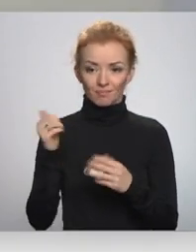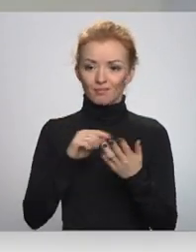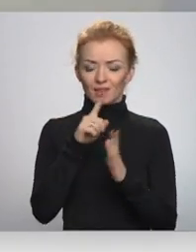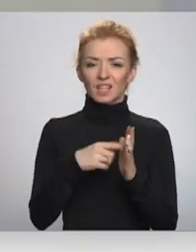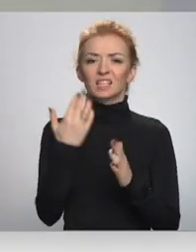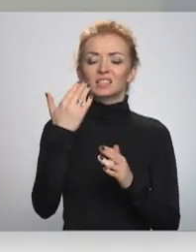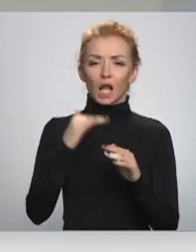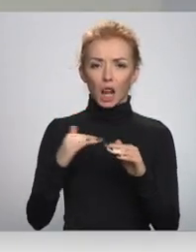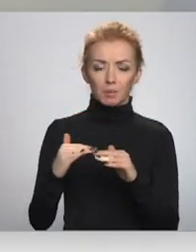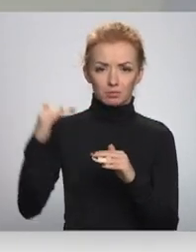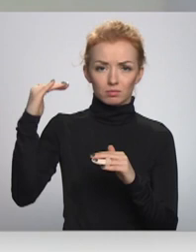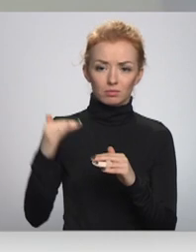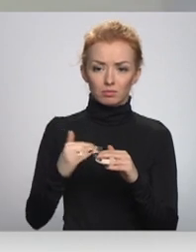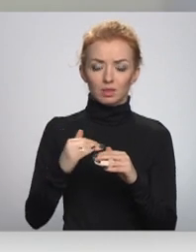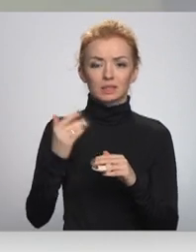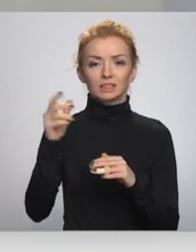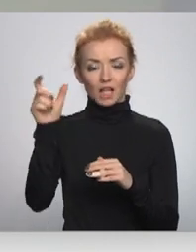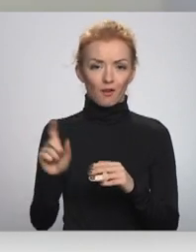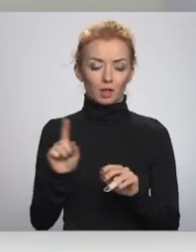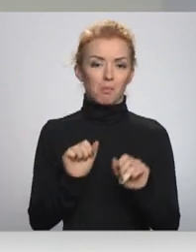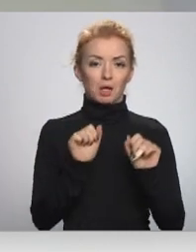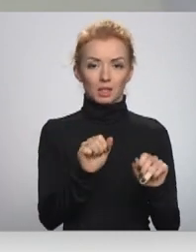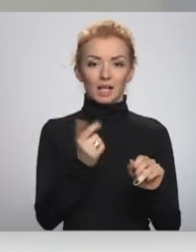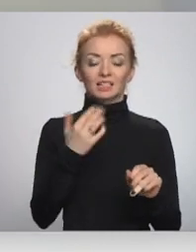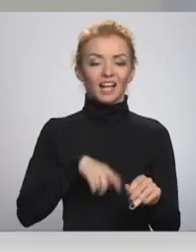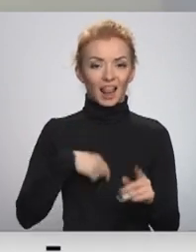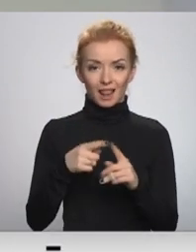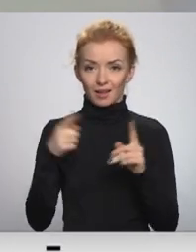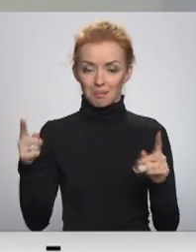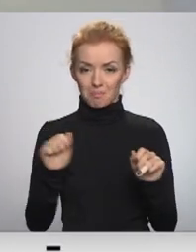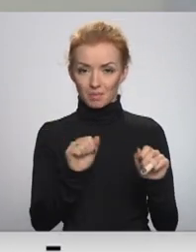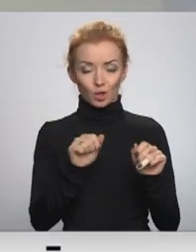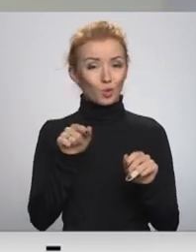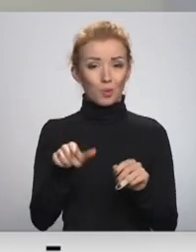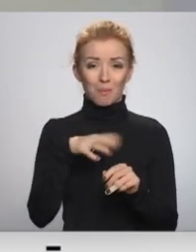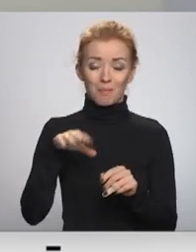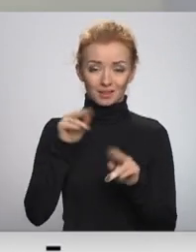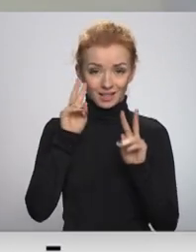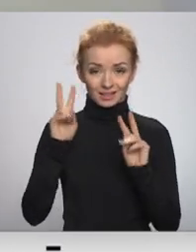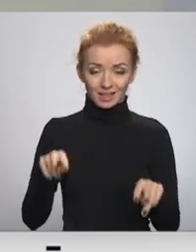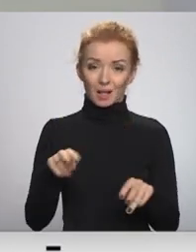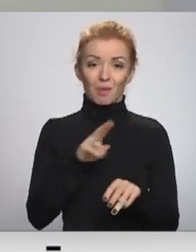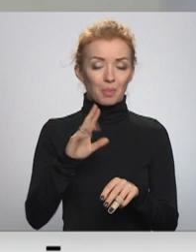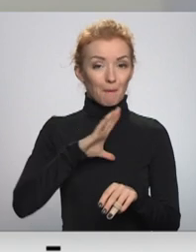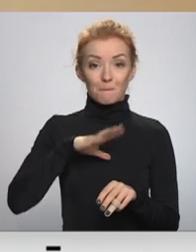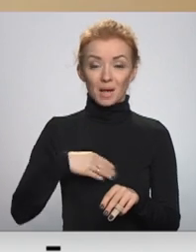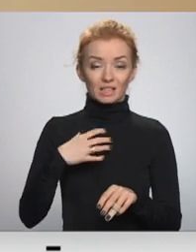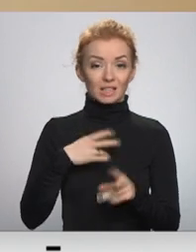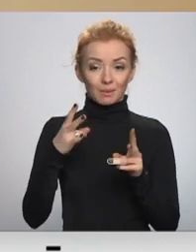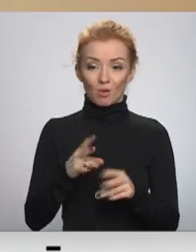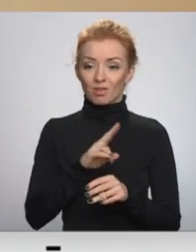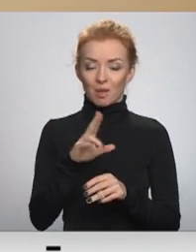mēs teiktu, ka cilvēks ir pasargāts un cik ilgi ir pasargāts, to mēs nezinām nepēc pārslimošanas un nepēc vakcinām.